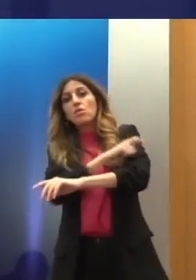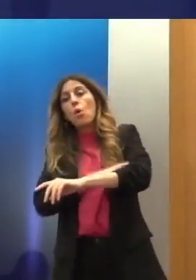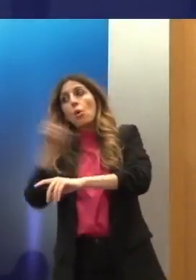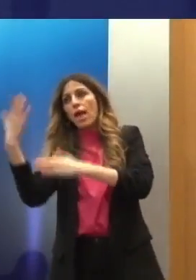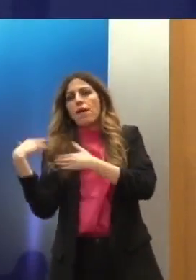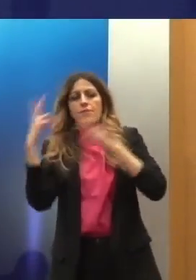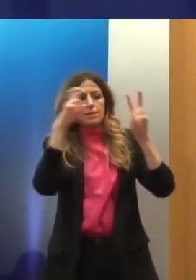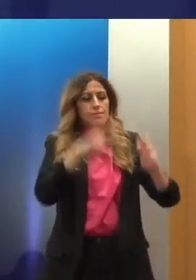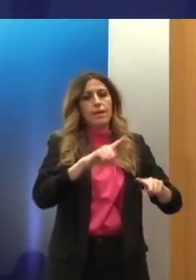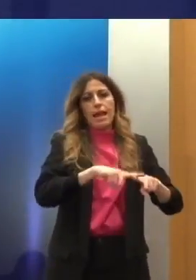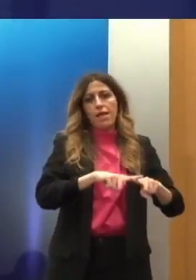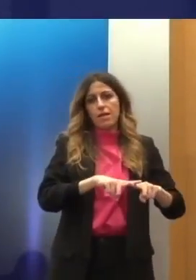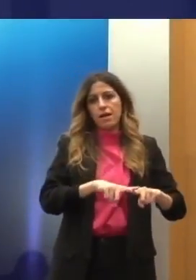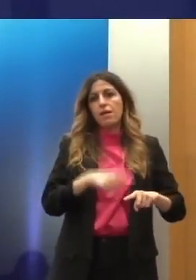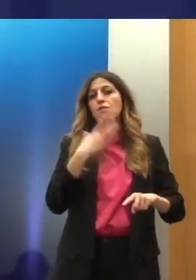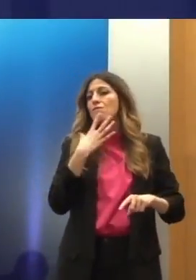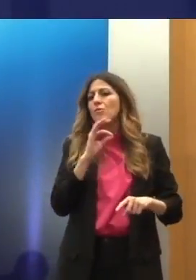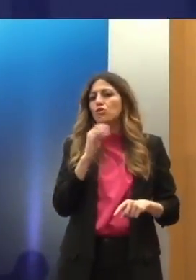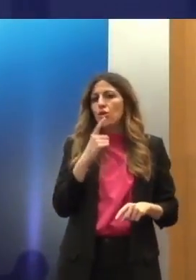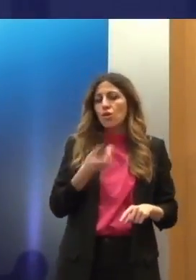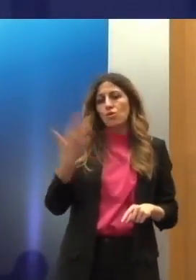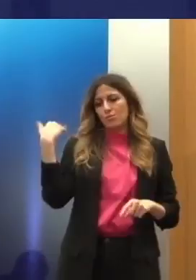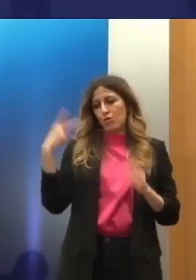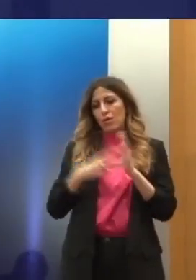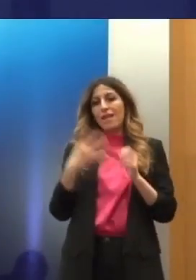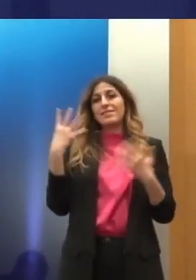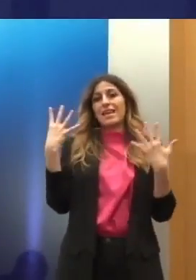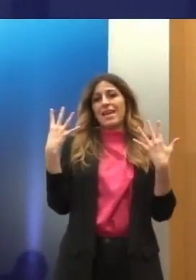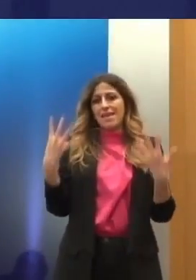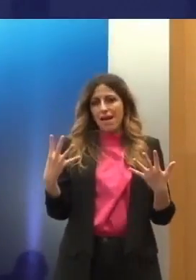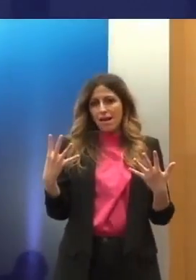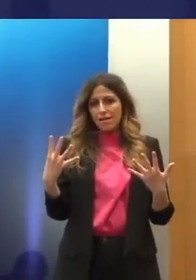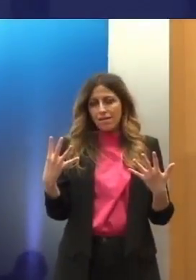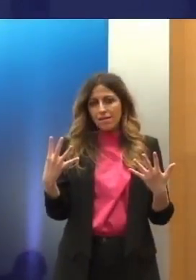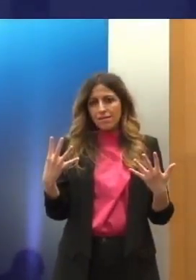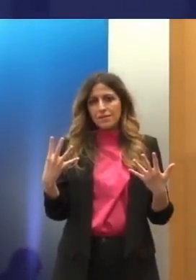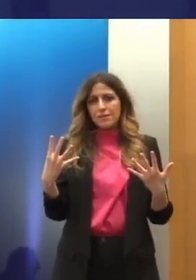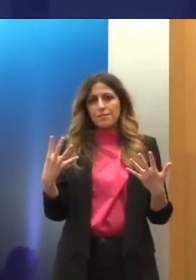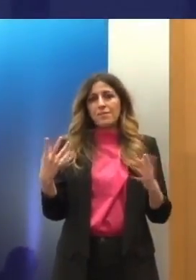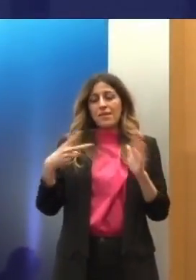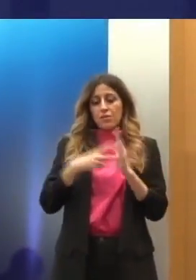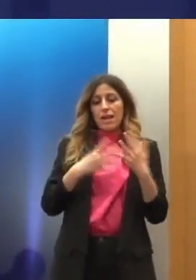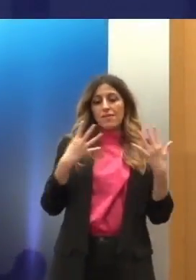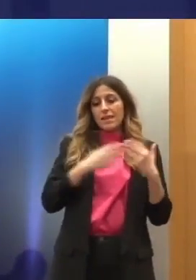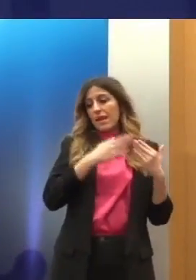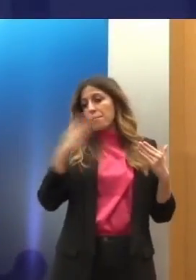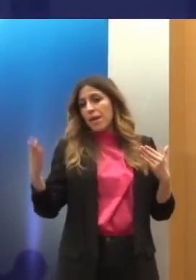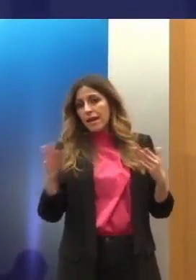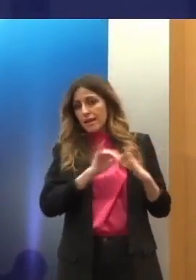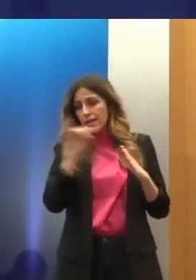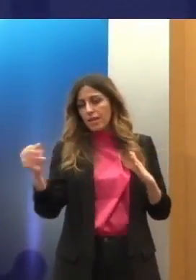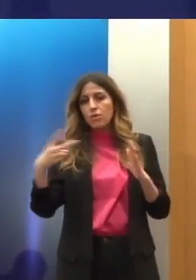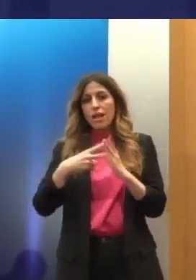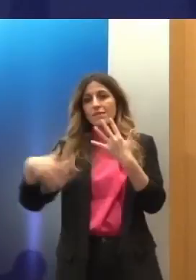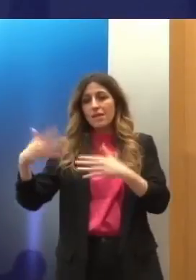συγκυρία γιατί η προηγούμενη εξέταση είχε γίνει το 2009, πριν ακριβώς αυτό το μεσοδιάστημα, 9 με 15, θα μου επιτρέψετε να πω ότι,